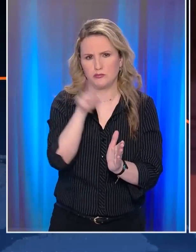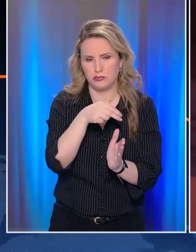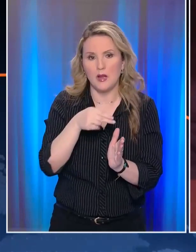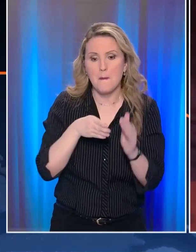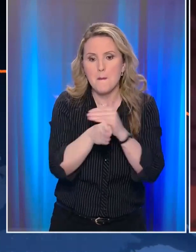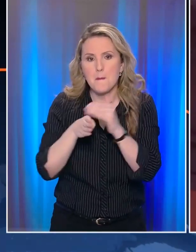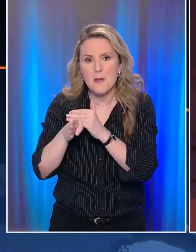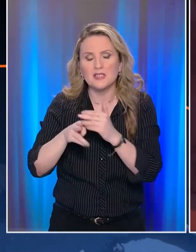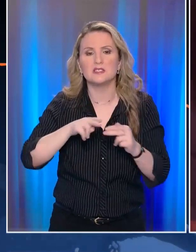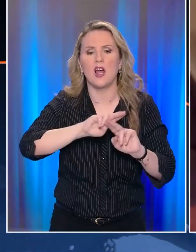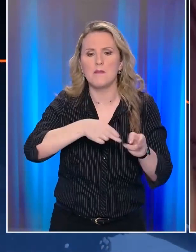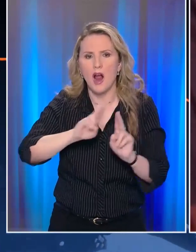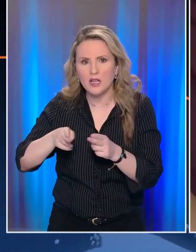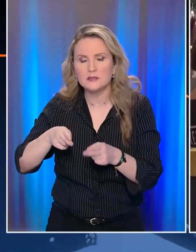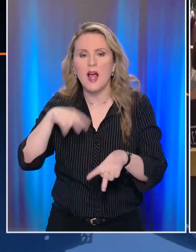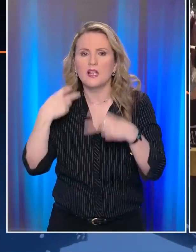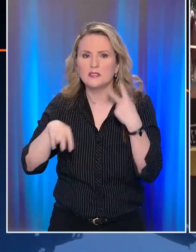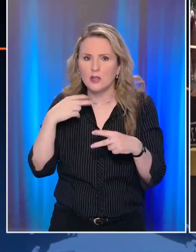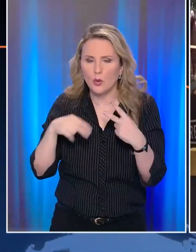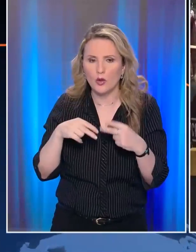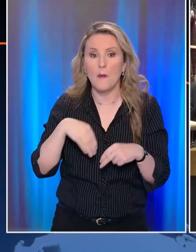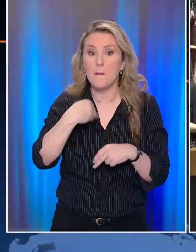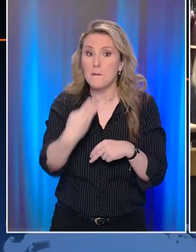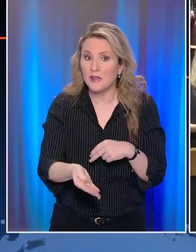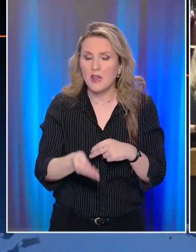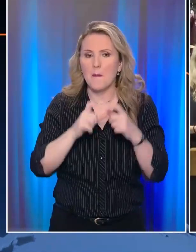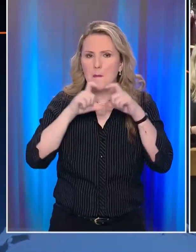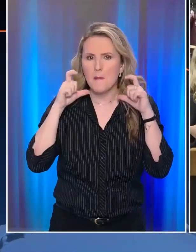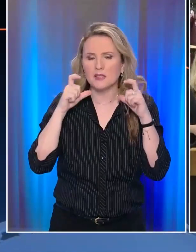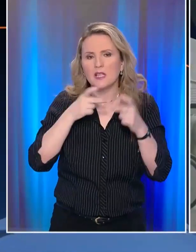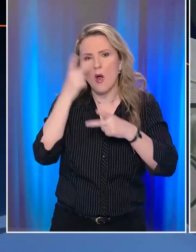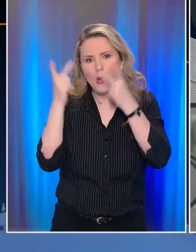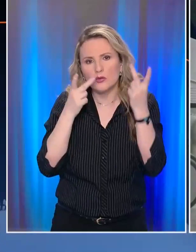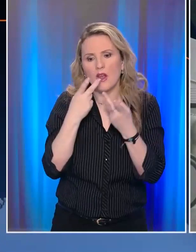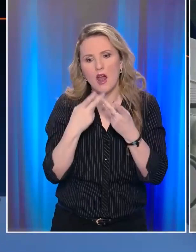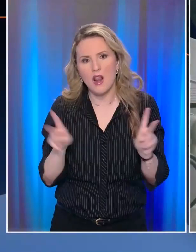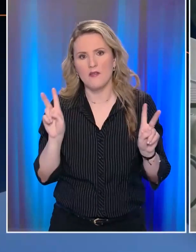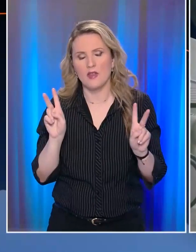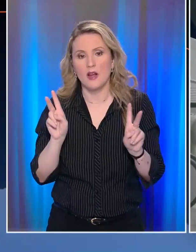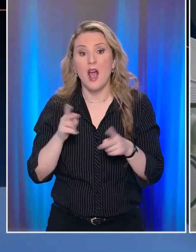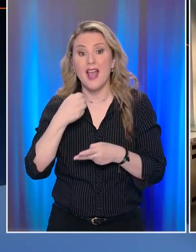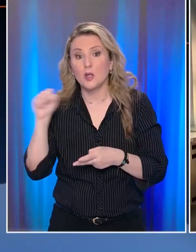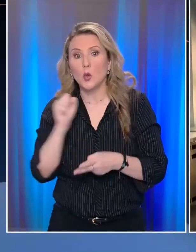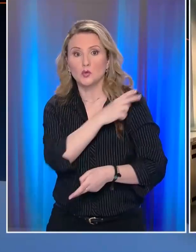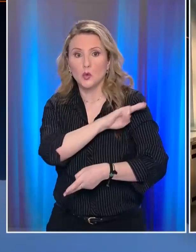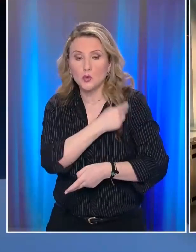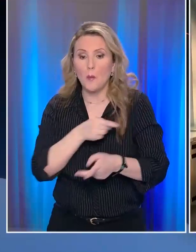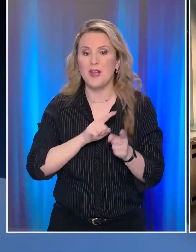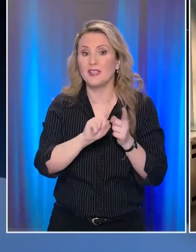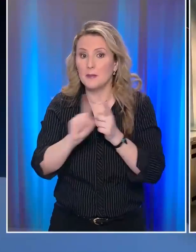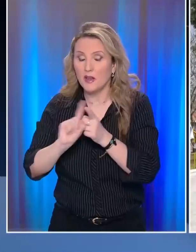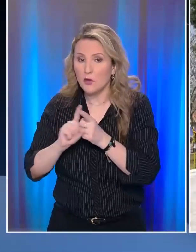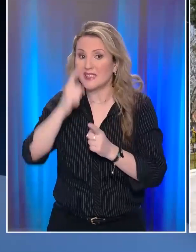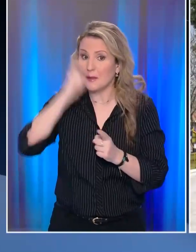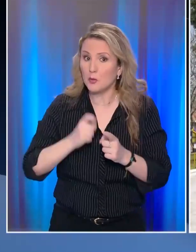πελατών σε λιανεμπόριο και εστίαση Ενώ σε δεύτερη φάση θα γίνει προαιρετική η χρήση της μάσχας Με εξαίρεση τα νοσοκομεία και τα μέσα μαζικής